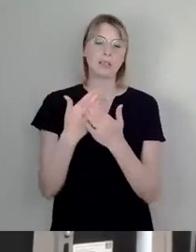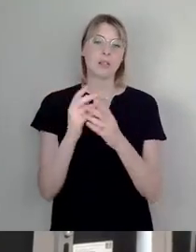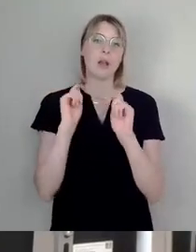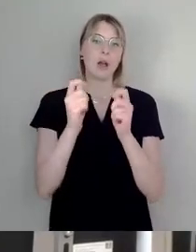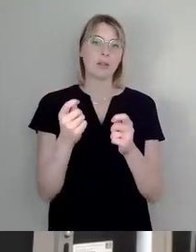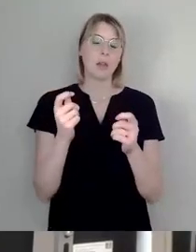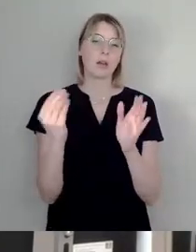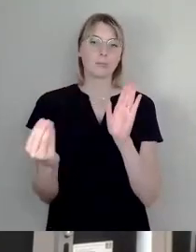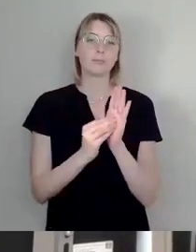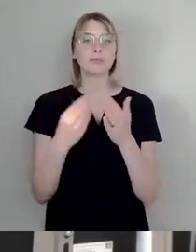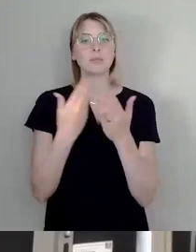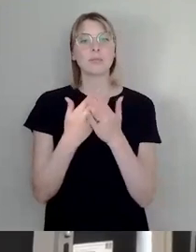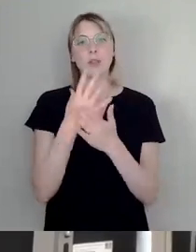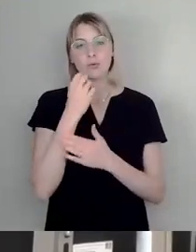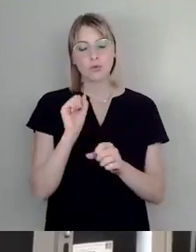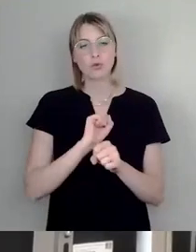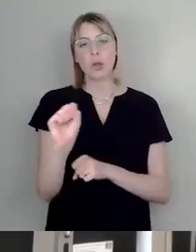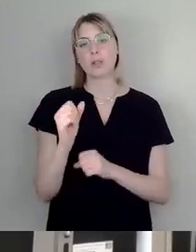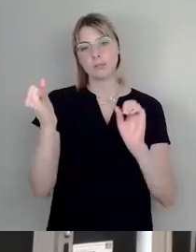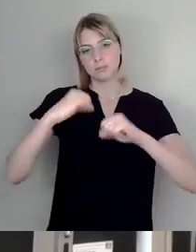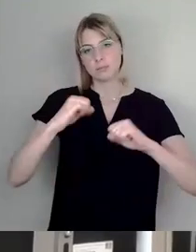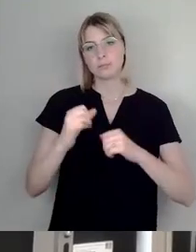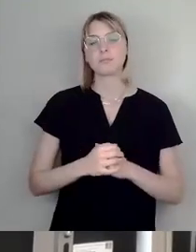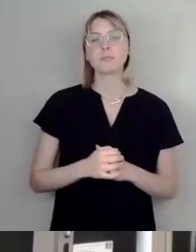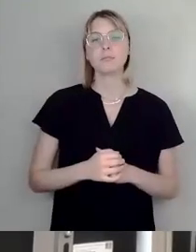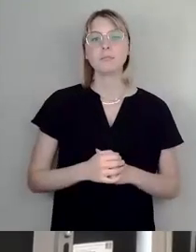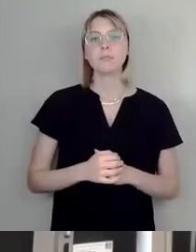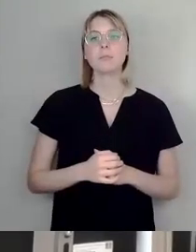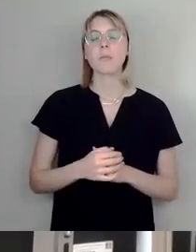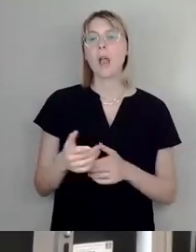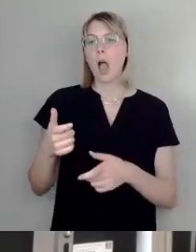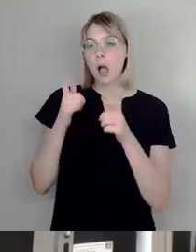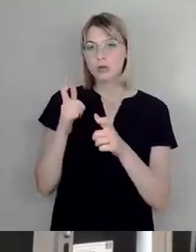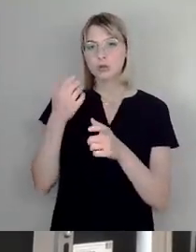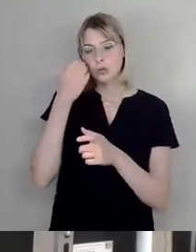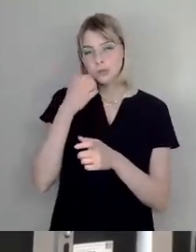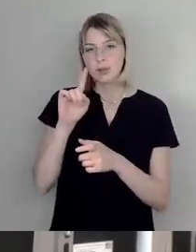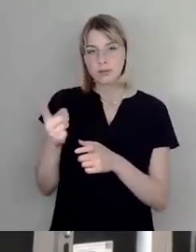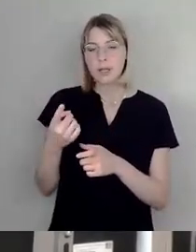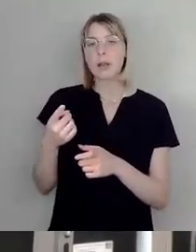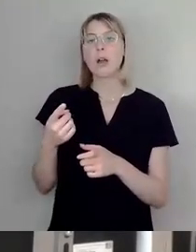Zustimmung. Ach so, weiter noch. Sollte der Ausschuss, weder für den Ausschussbericht abgestimmt werden, bitte ich um punktweise Abstimmung.